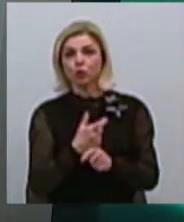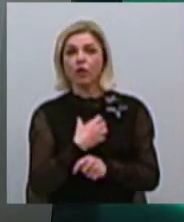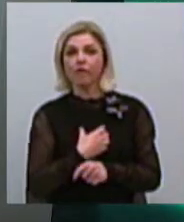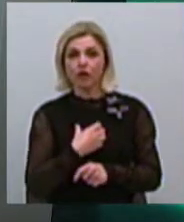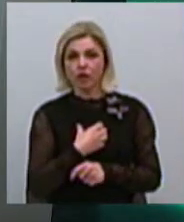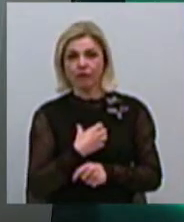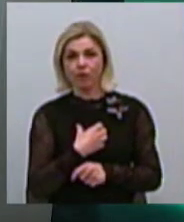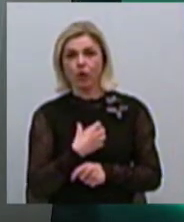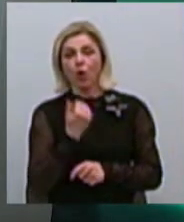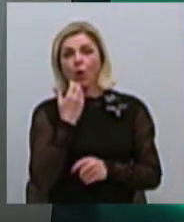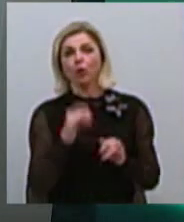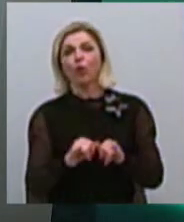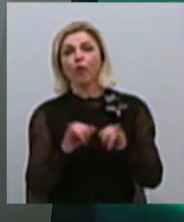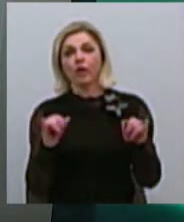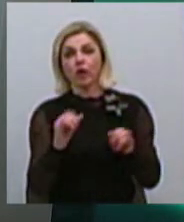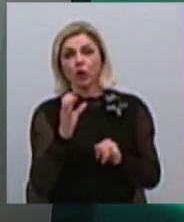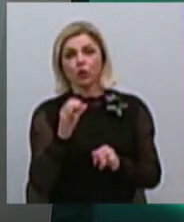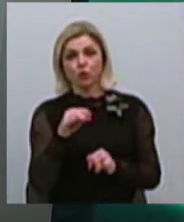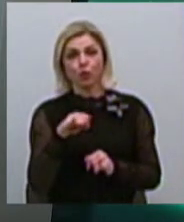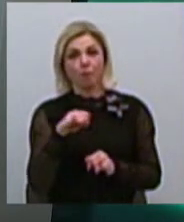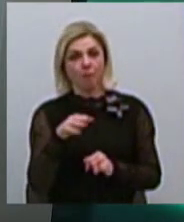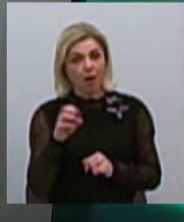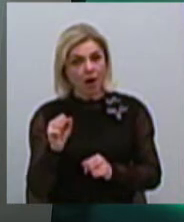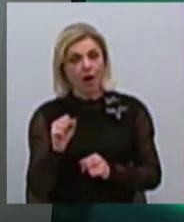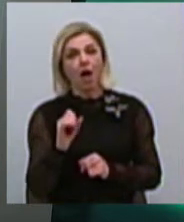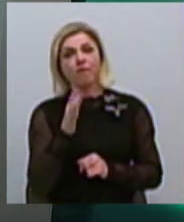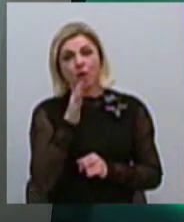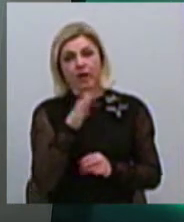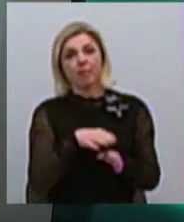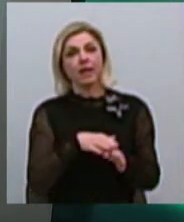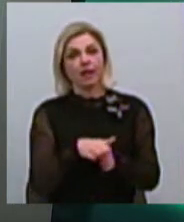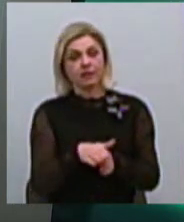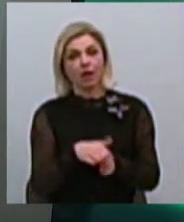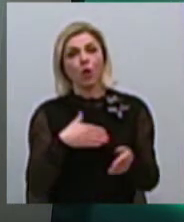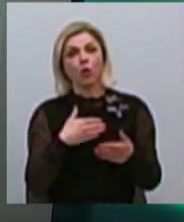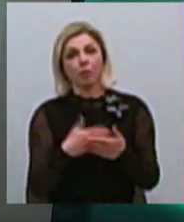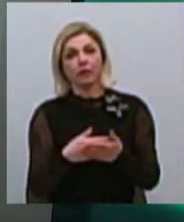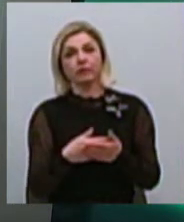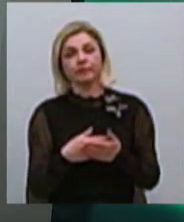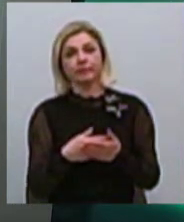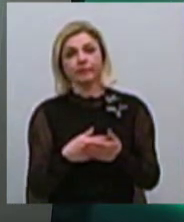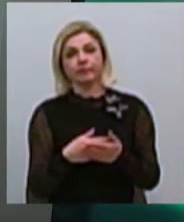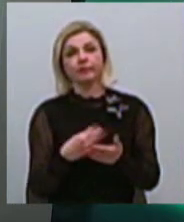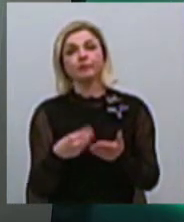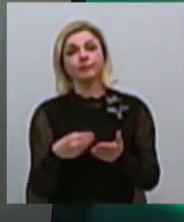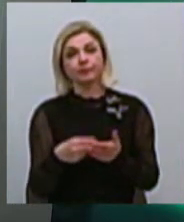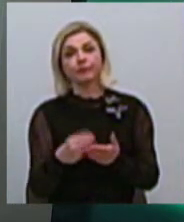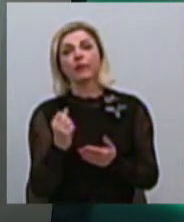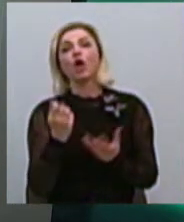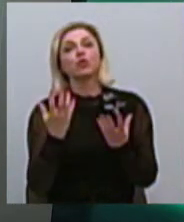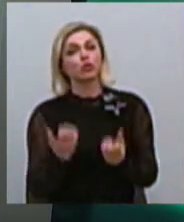збільшується сума потім під час реалізації громадського свого бюджету. ще?